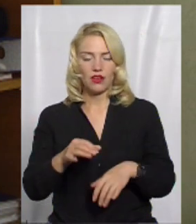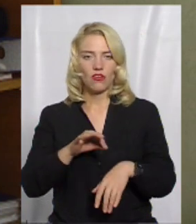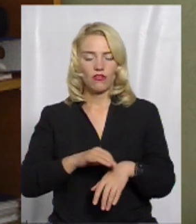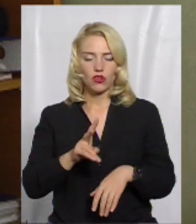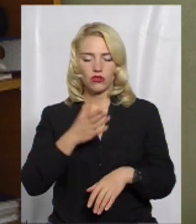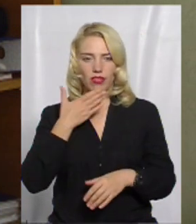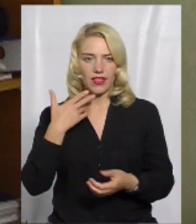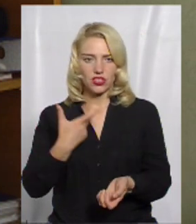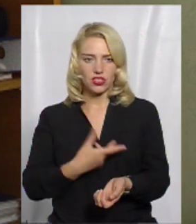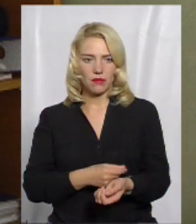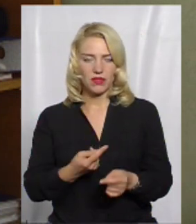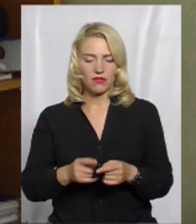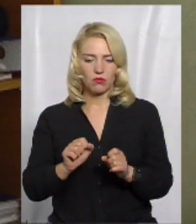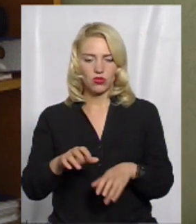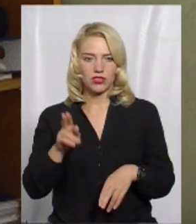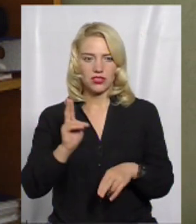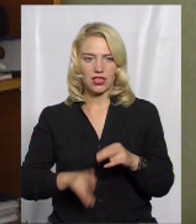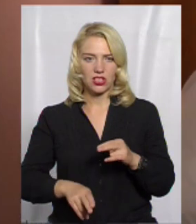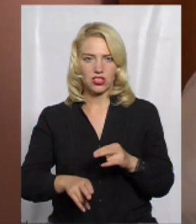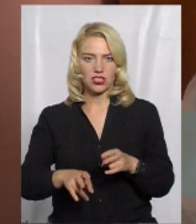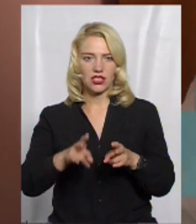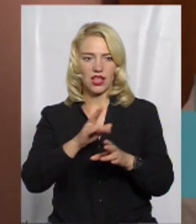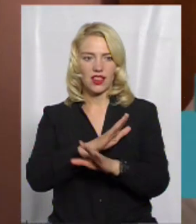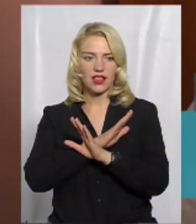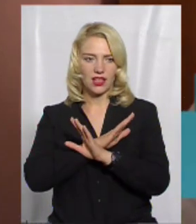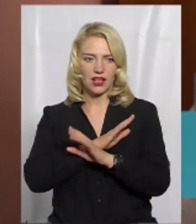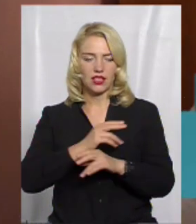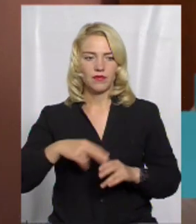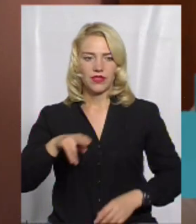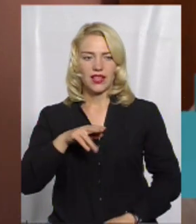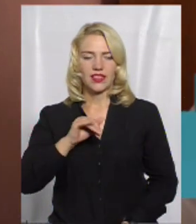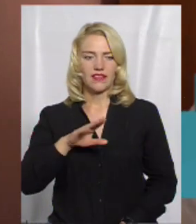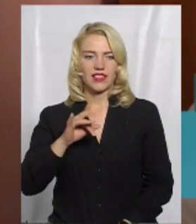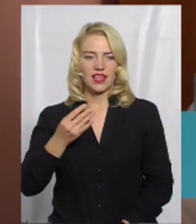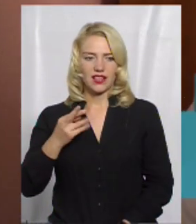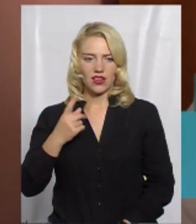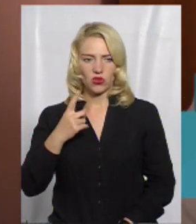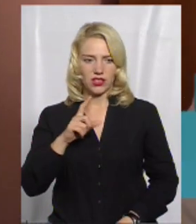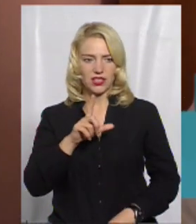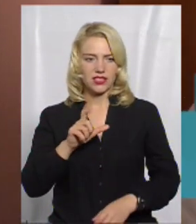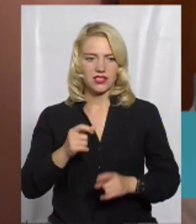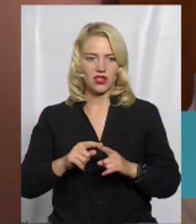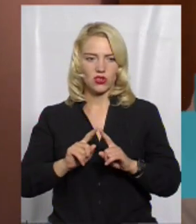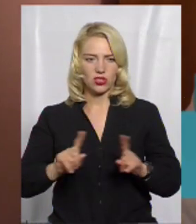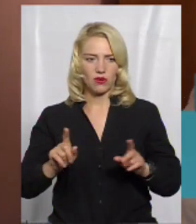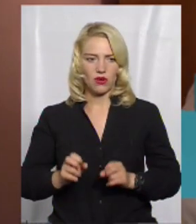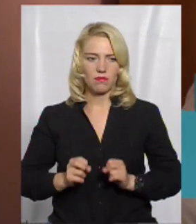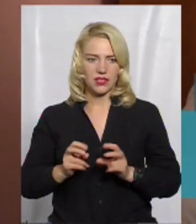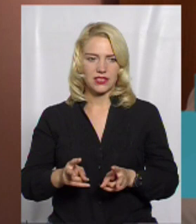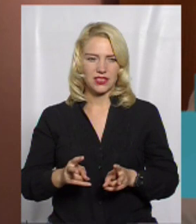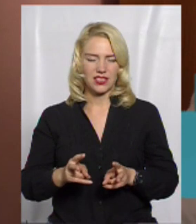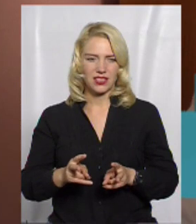не щеплені, вона може закінчитись летально. Дифтерія – одне із ряду особливо опасних